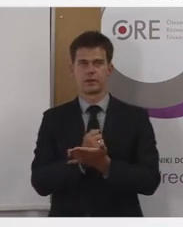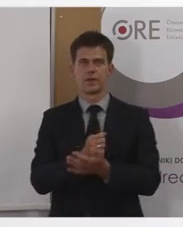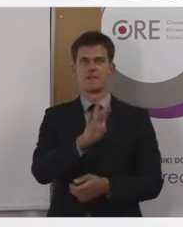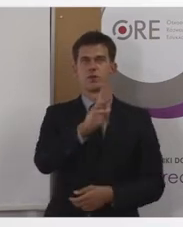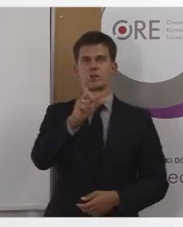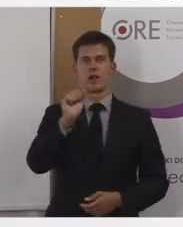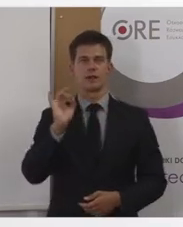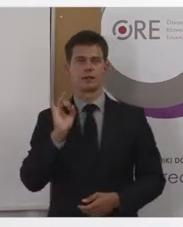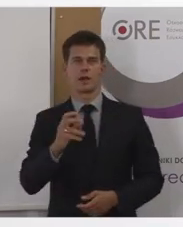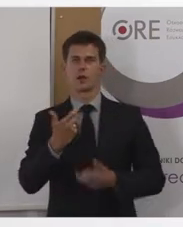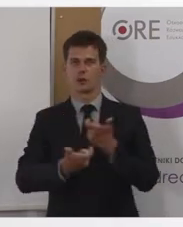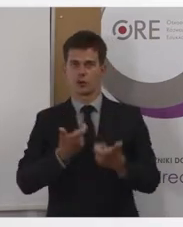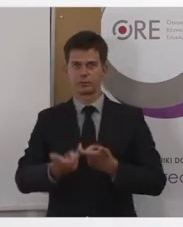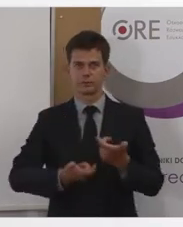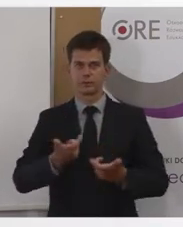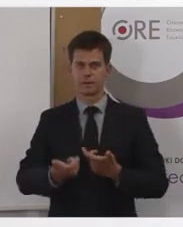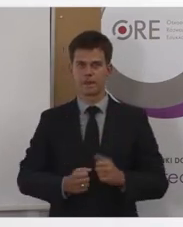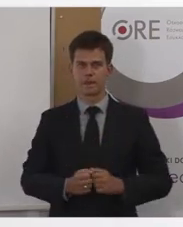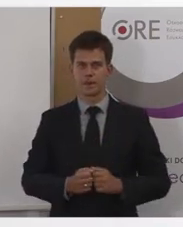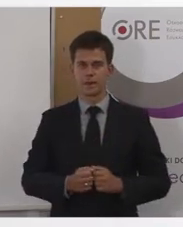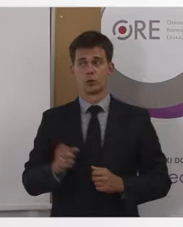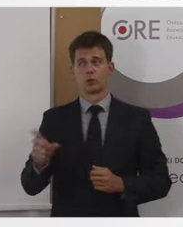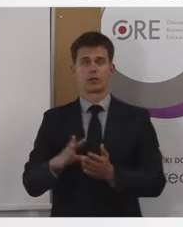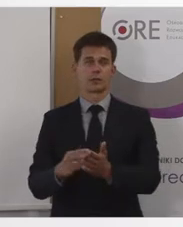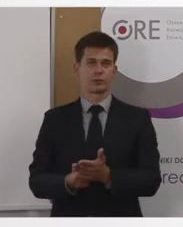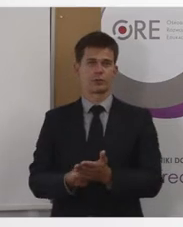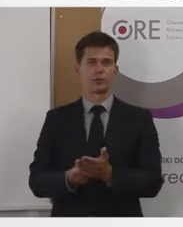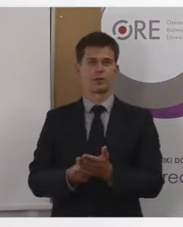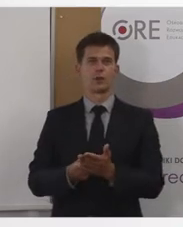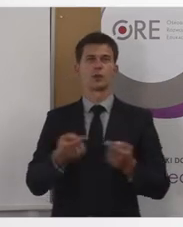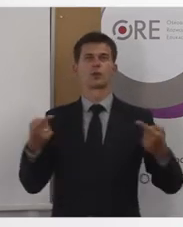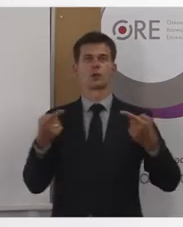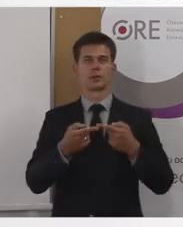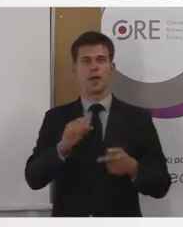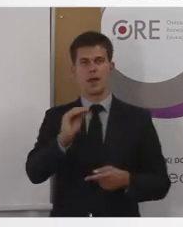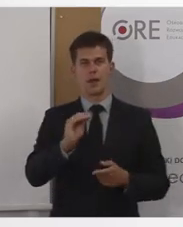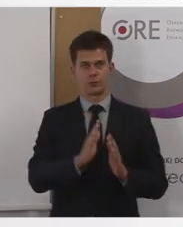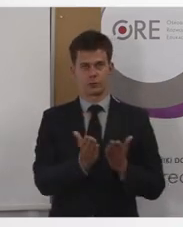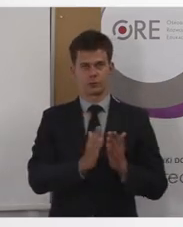z tworzeniem dostępnych treści, a w naszym przypadku dostępnych e-podręczników,